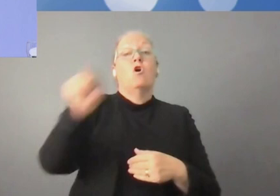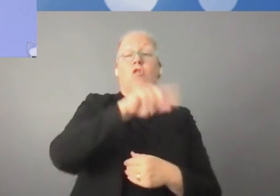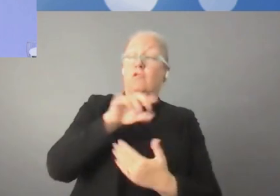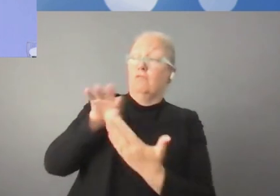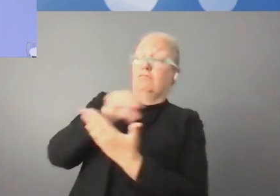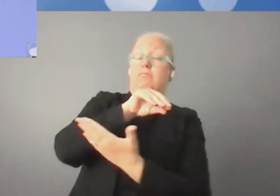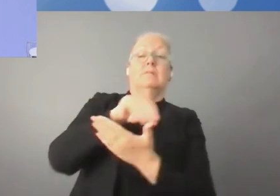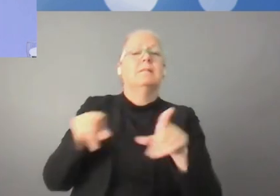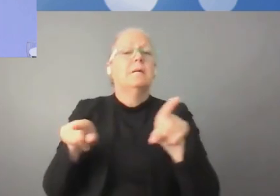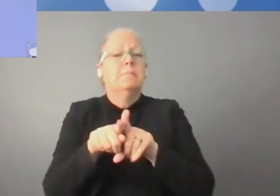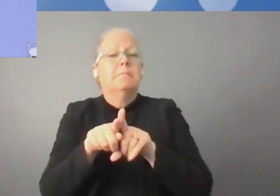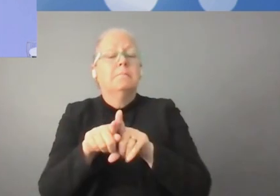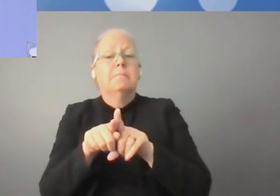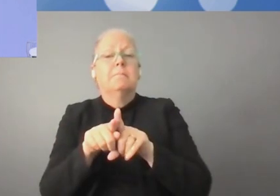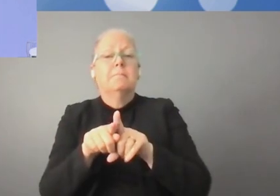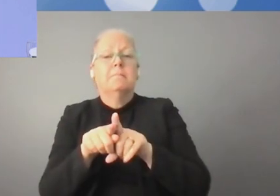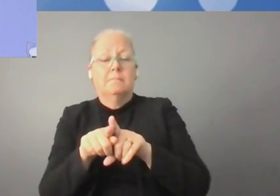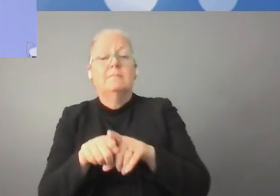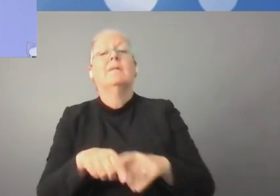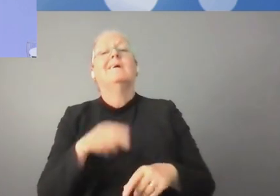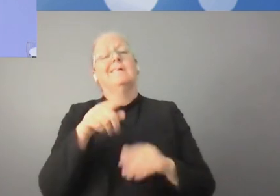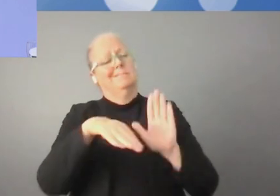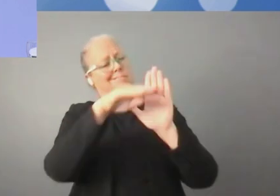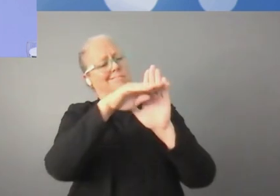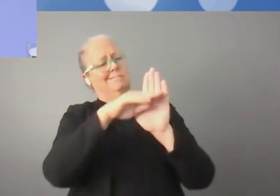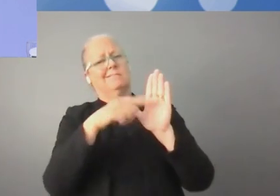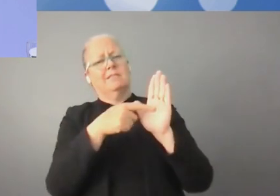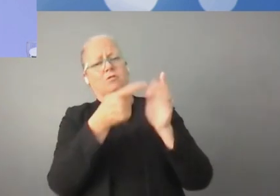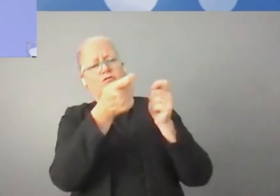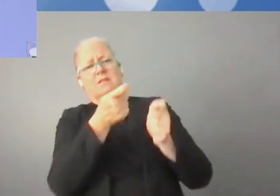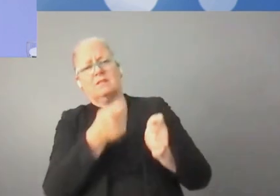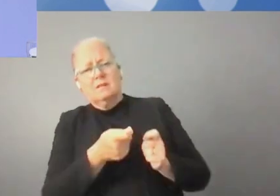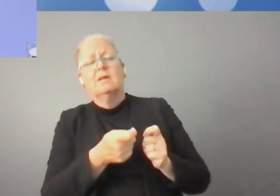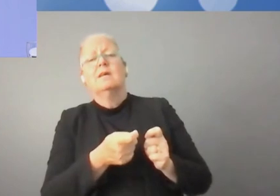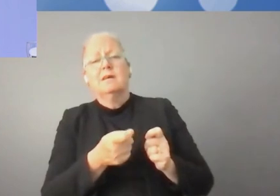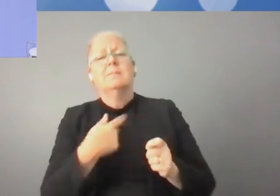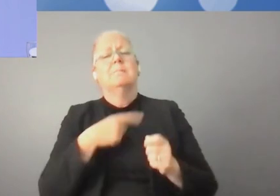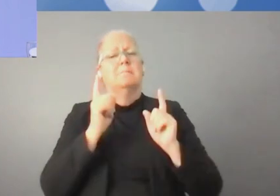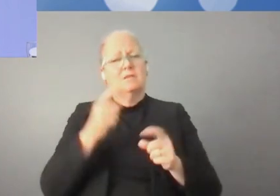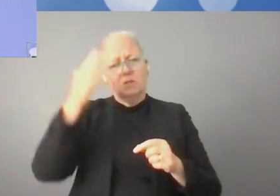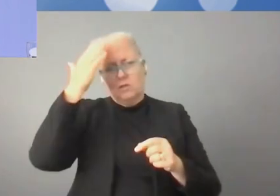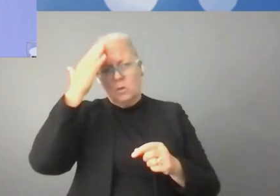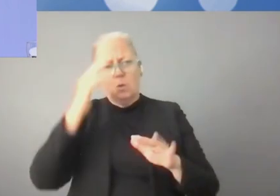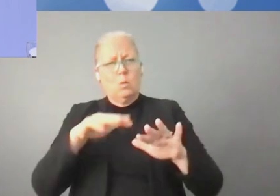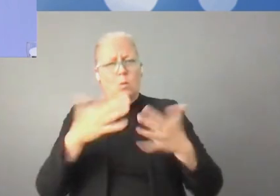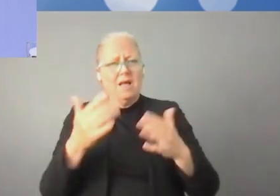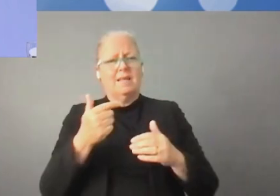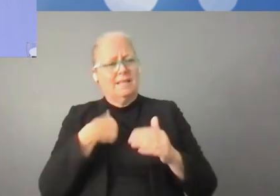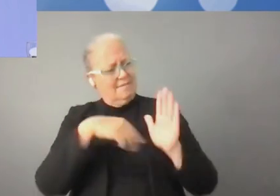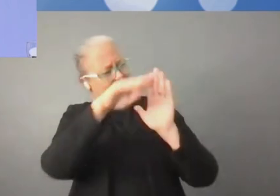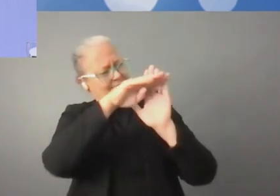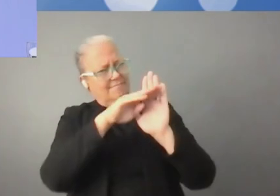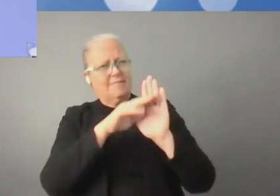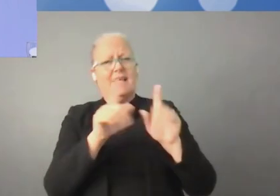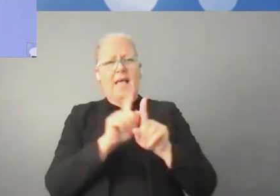par rapport à la numérisation. Vous savez, nous savons avec joie que nous recevons ce type d'informations, parce que ce sont des évolutions positives.